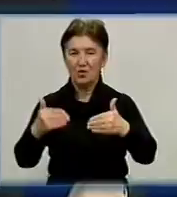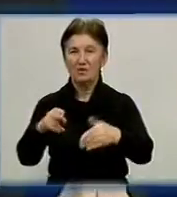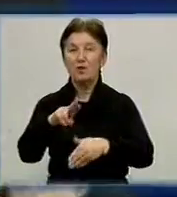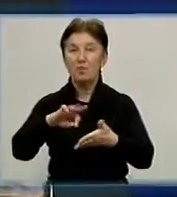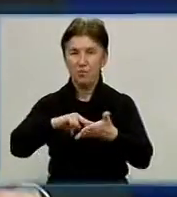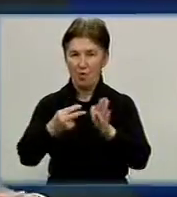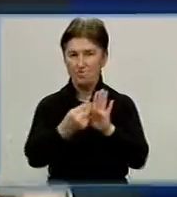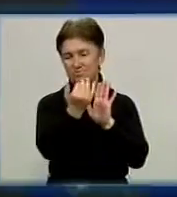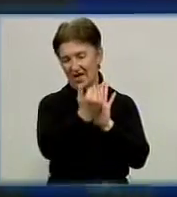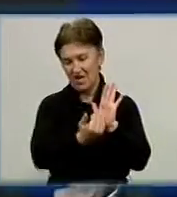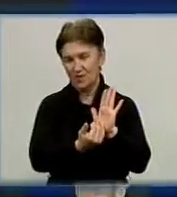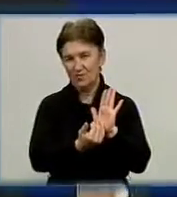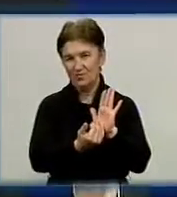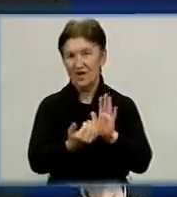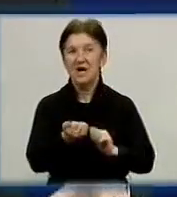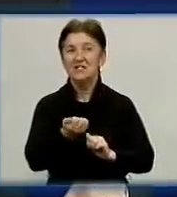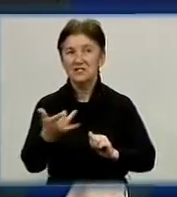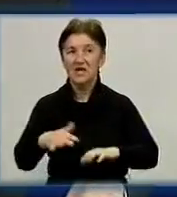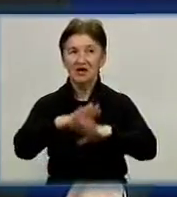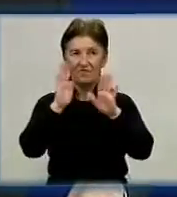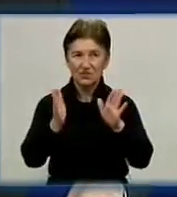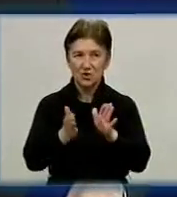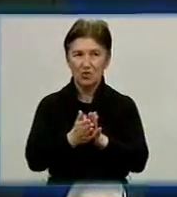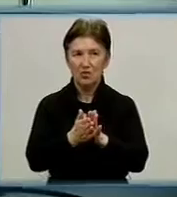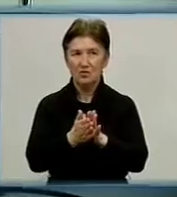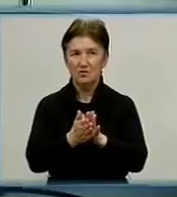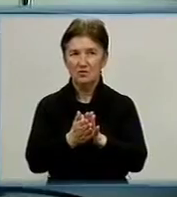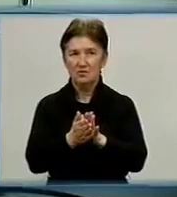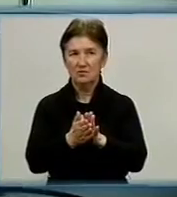скільки всього гектарів заплановано засіяти?